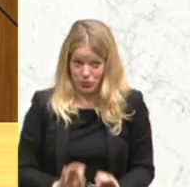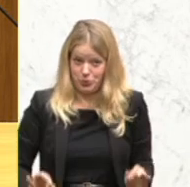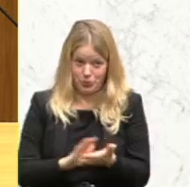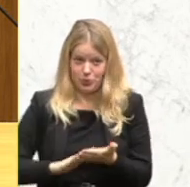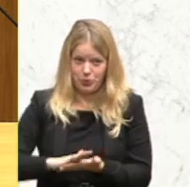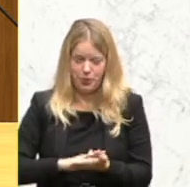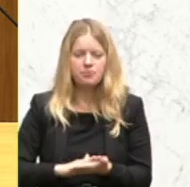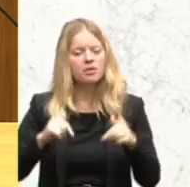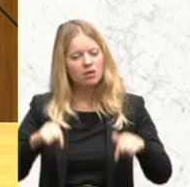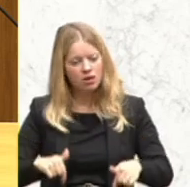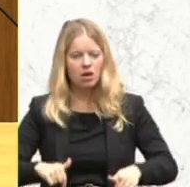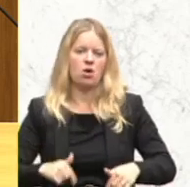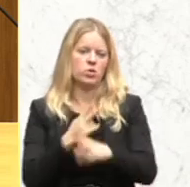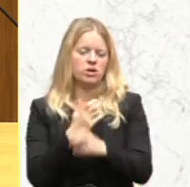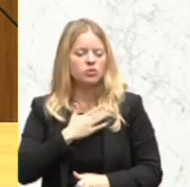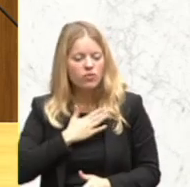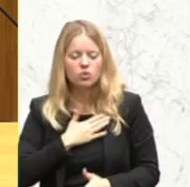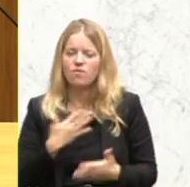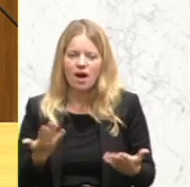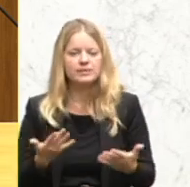gilt bei uns hier in Österreich sowieso.